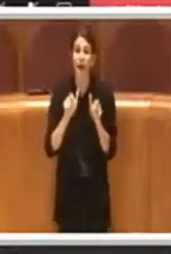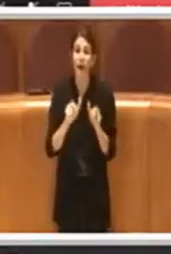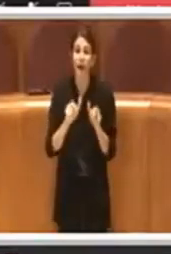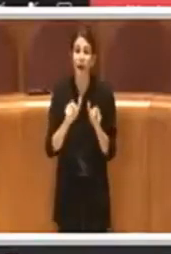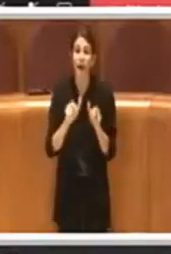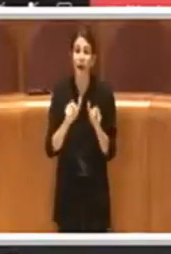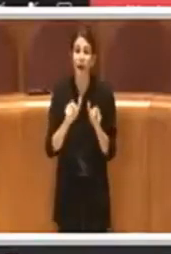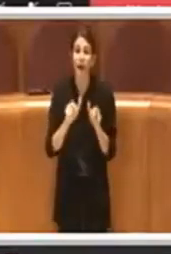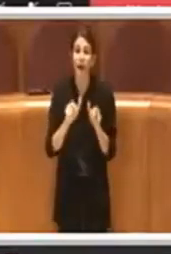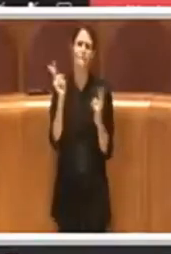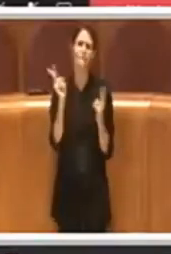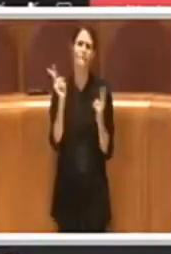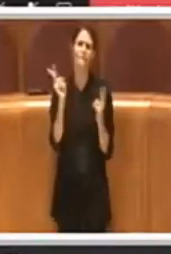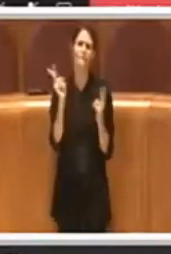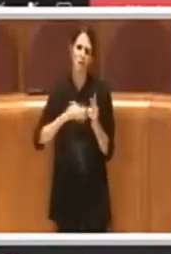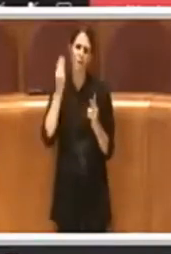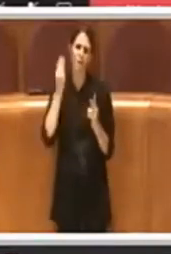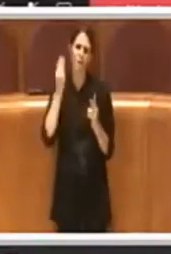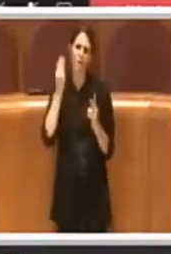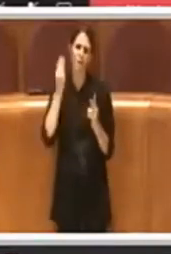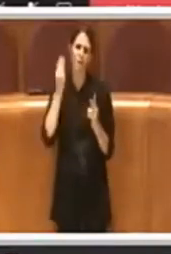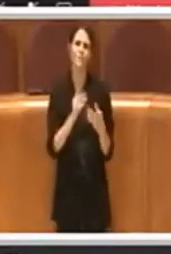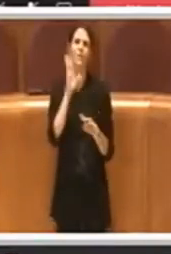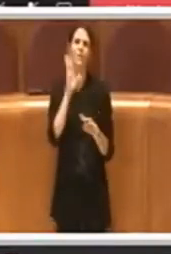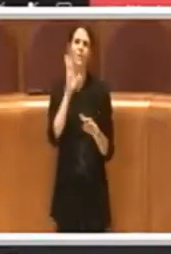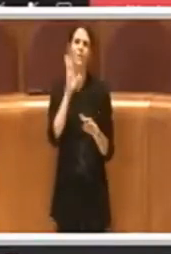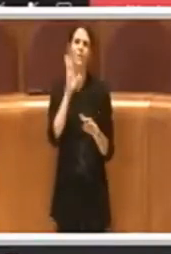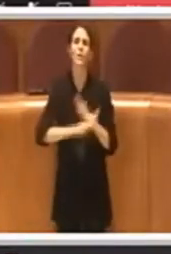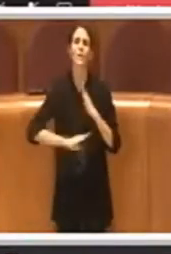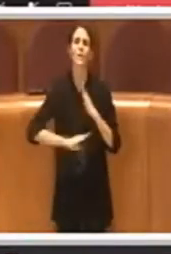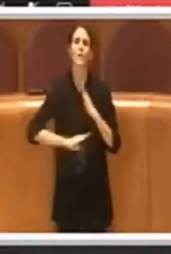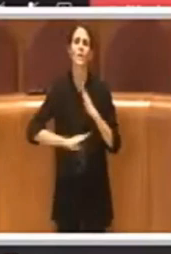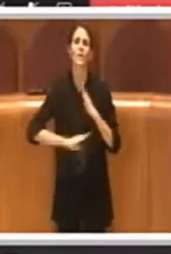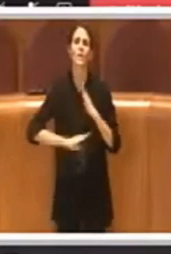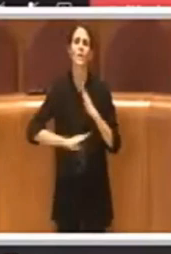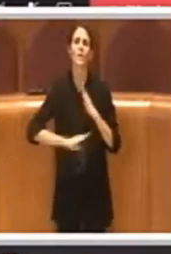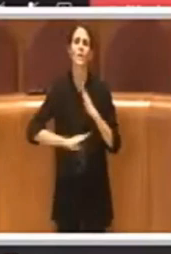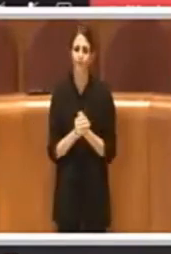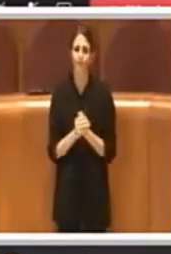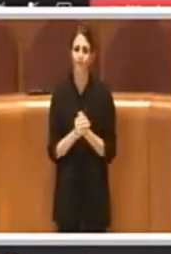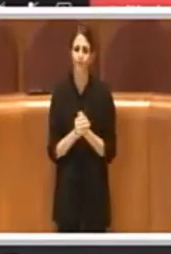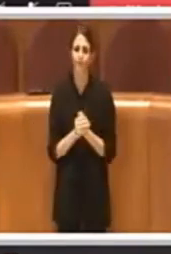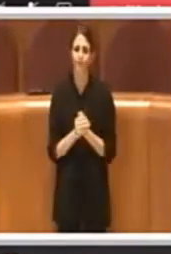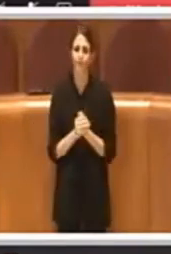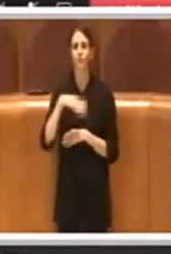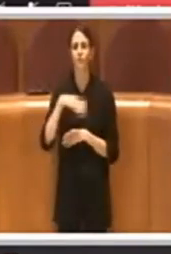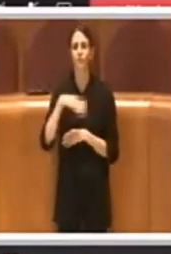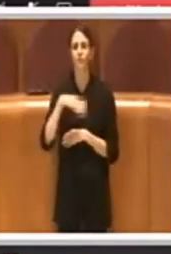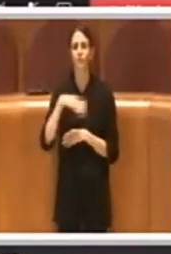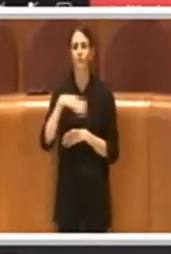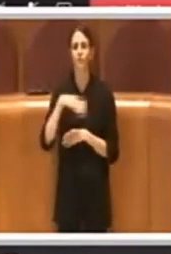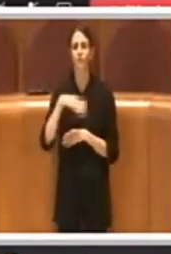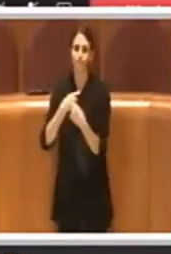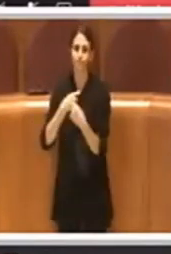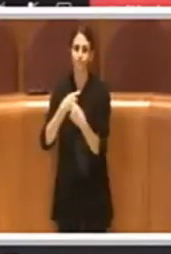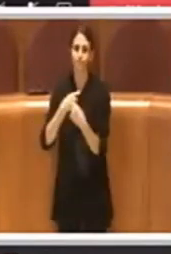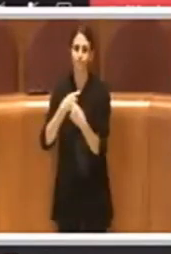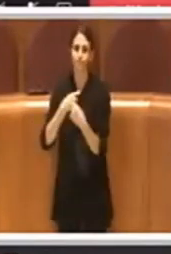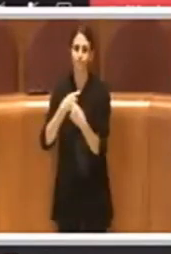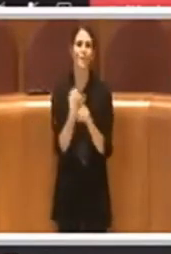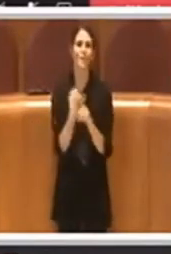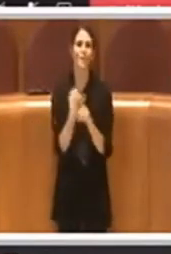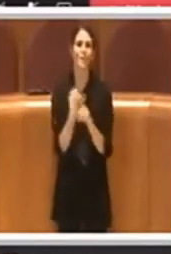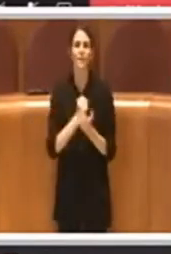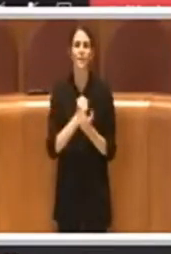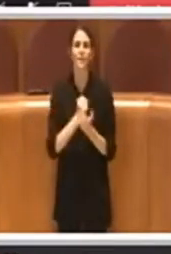rientrano nelle disabilità gravissime. Quindi veramente io vi prego di capire l'importanza